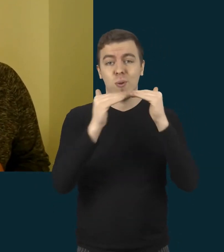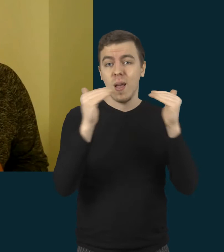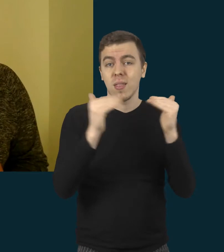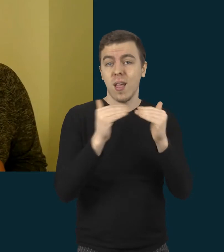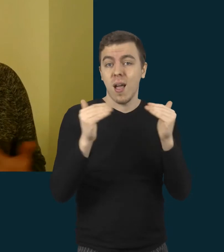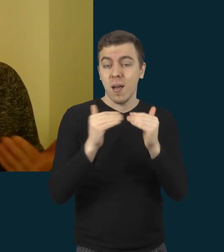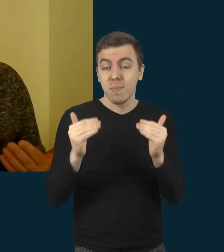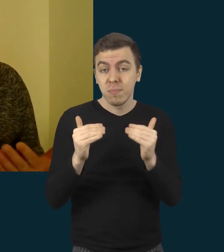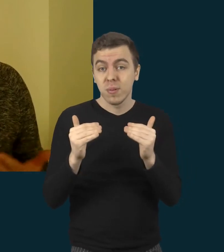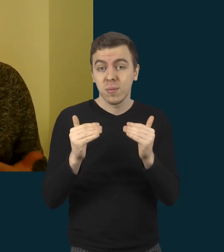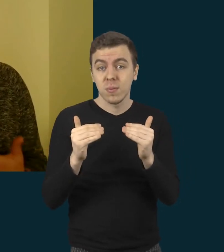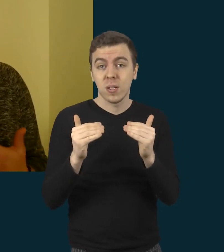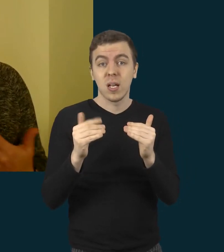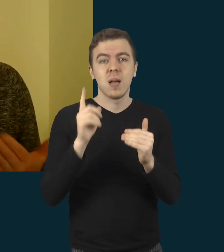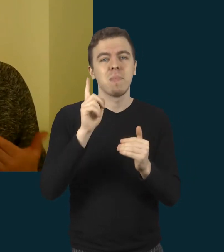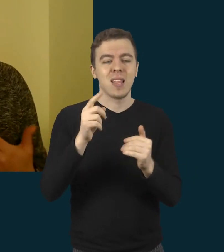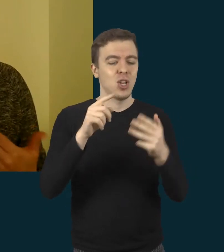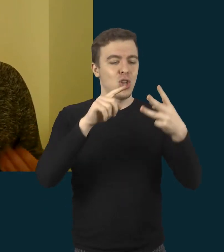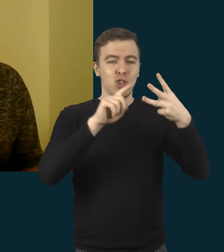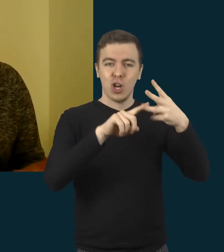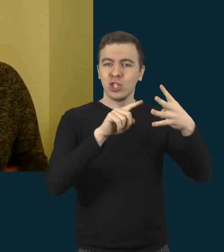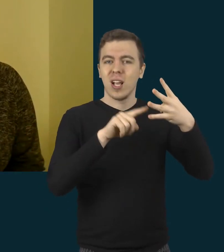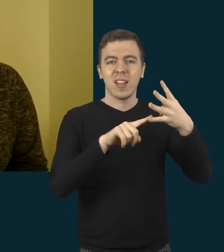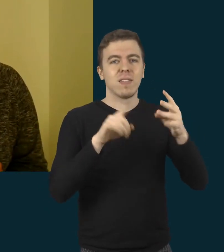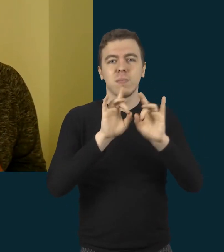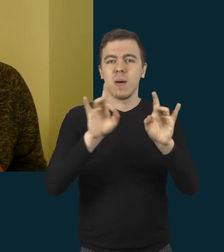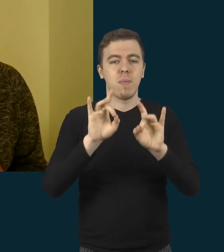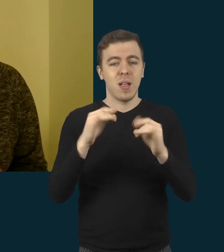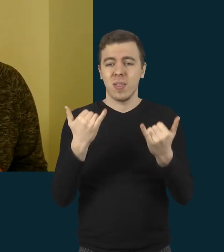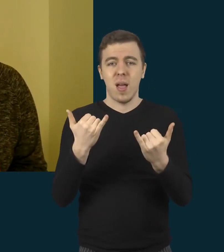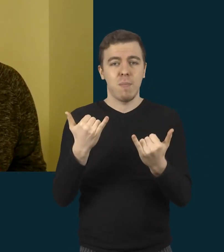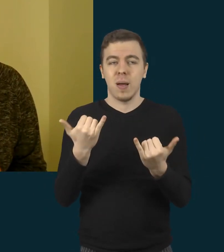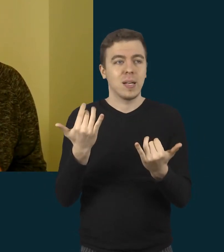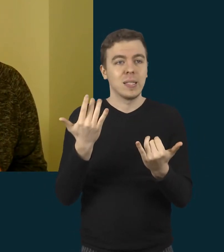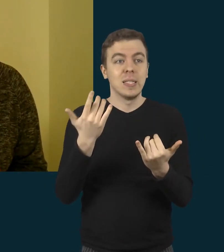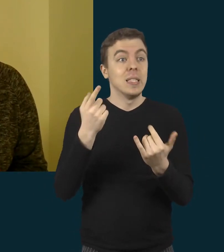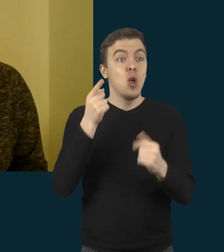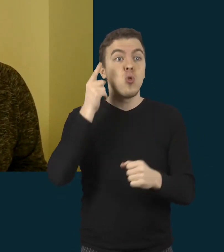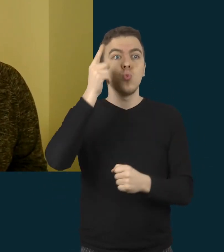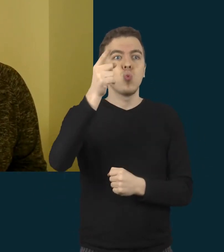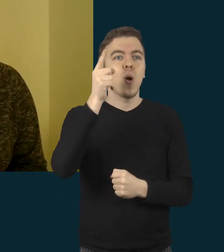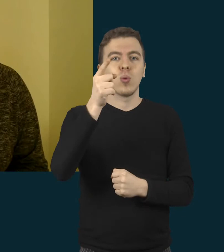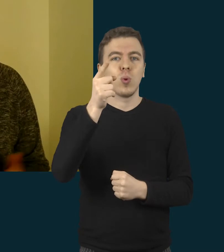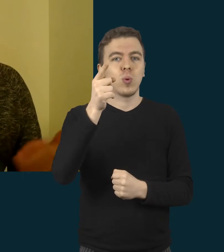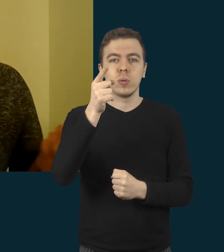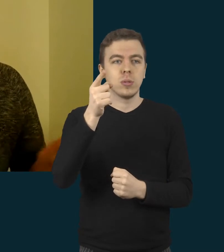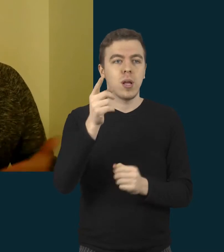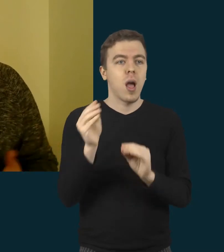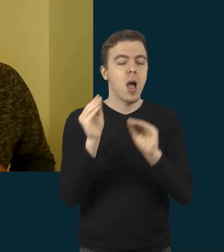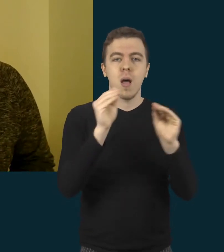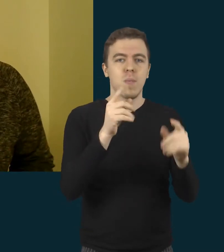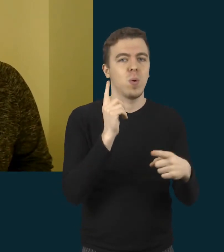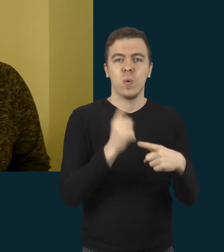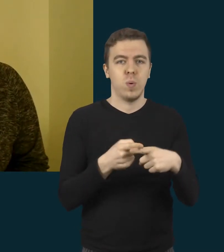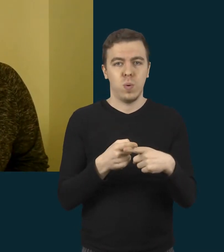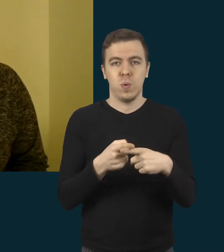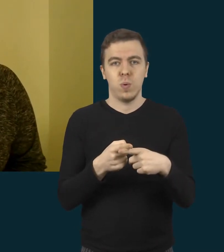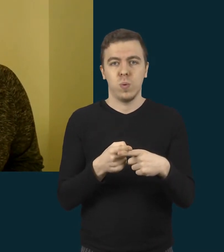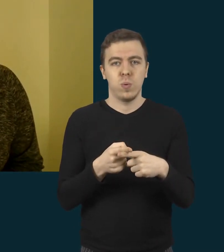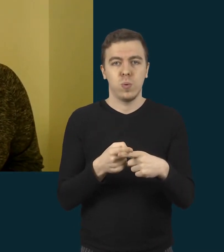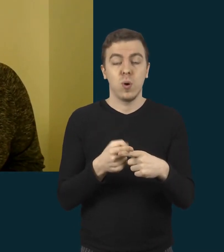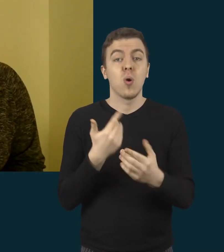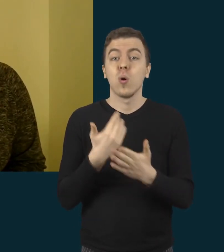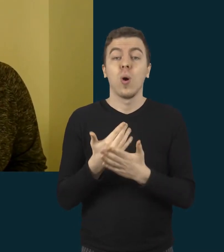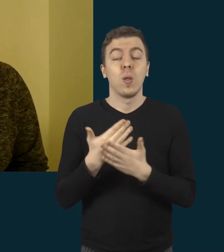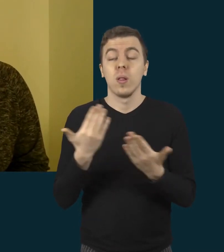bet mes jau trečio ir ketvirtą etapą nesugebėjome perkelti į nuotolinį mokymo, todėl kad